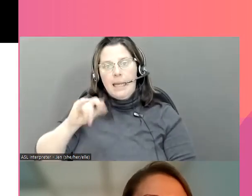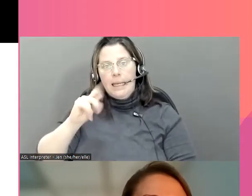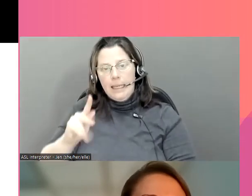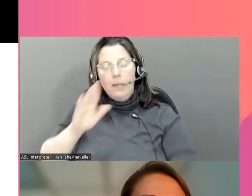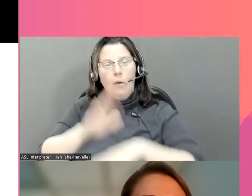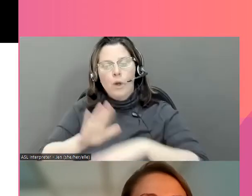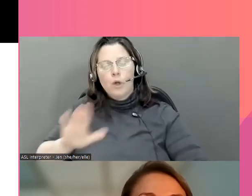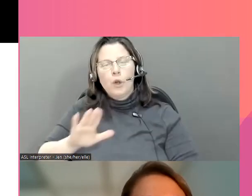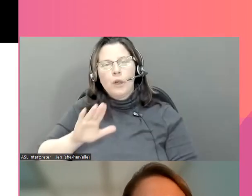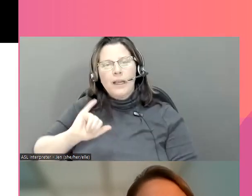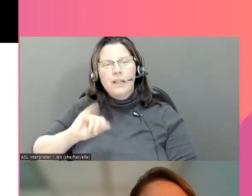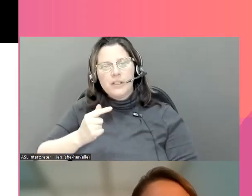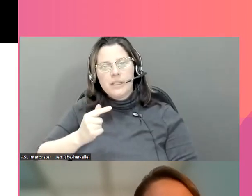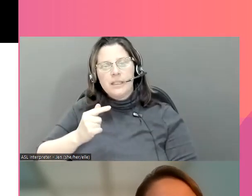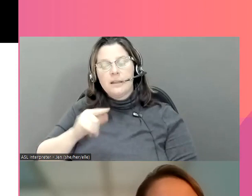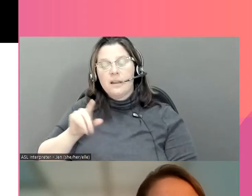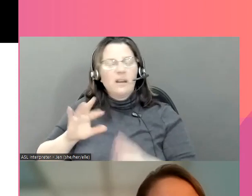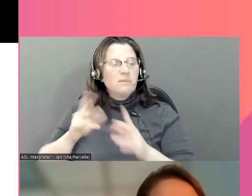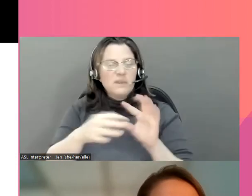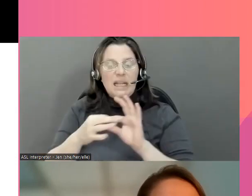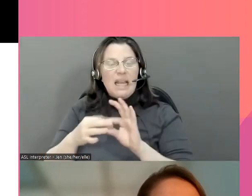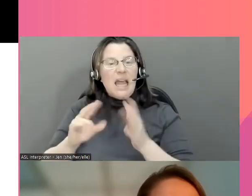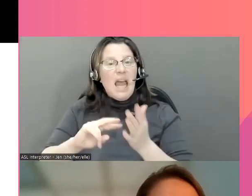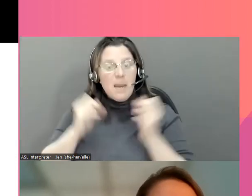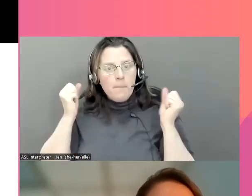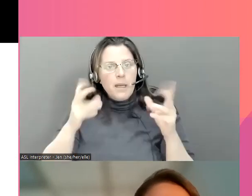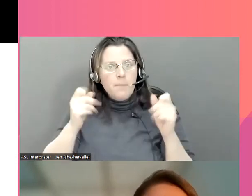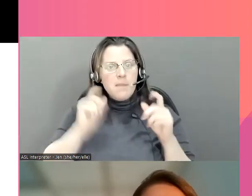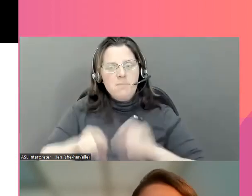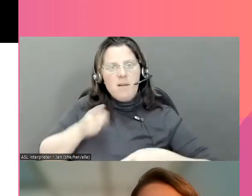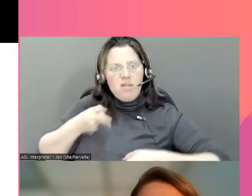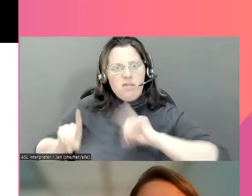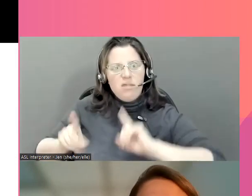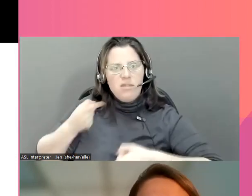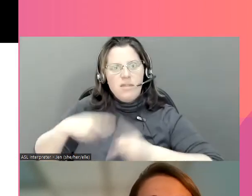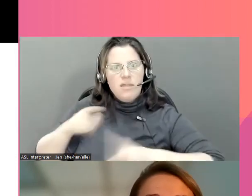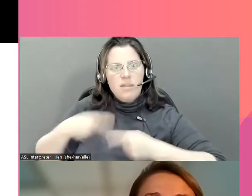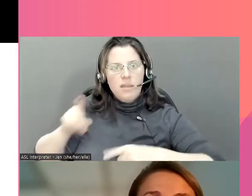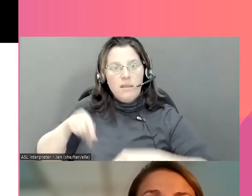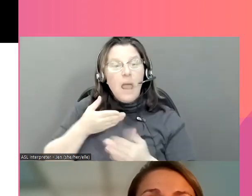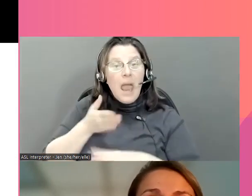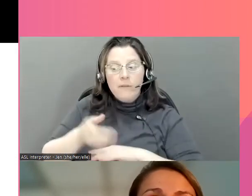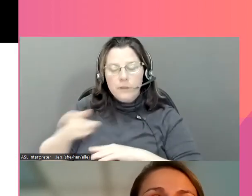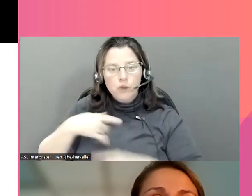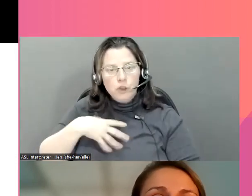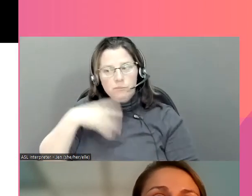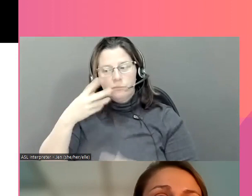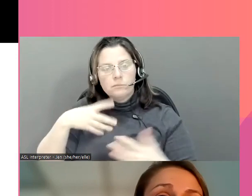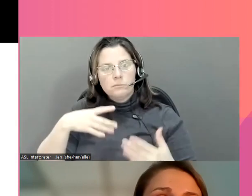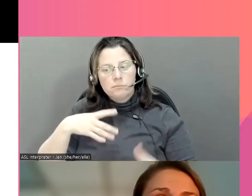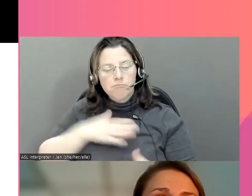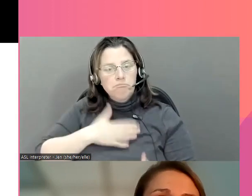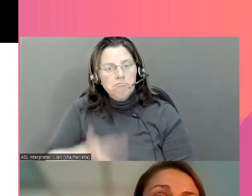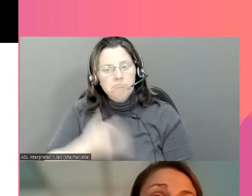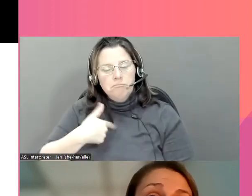Alors, il y avait une fille qui a décrit comment son amie avait un lien vers son profil Telonyme dans sa biographie et qu'elle a reçu beaucoup de messages aineux anonymes sur cette